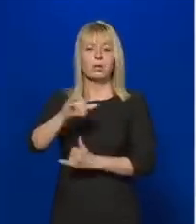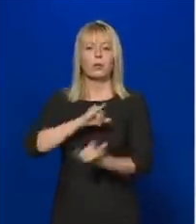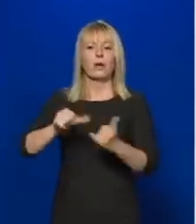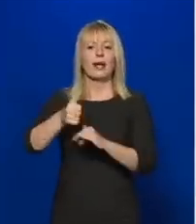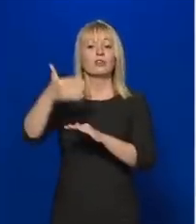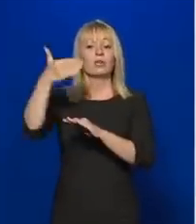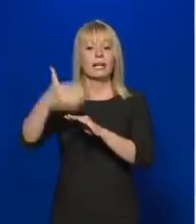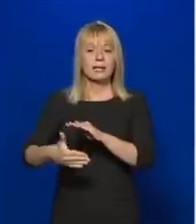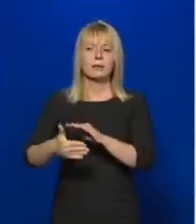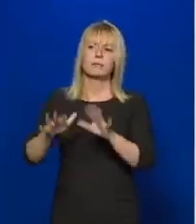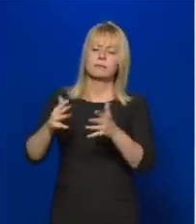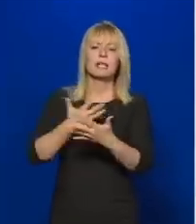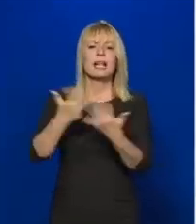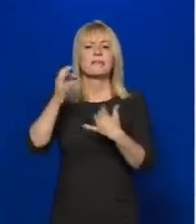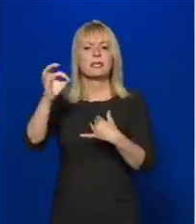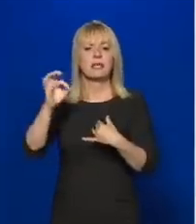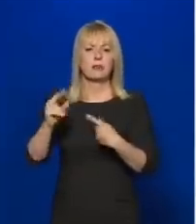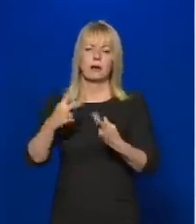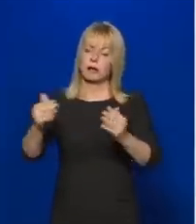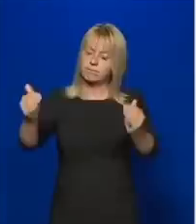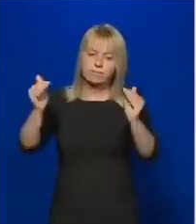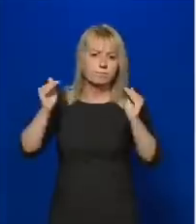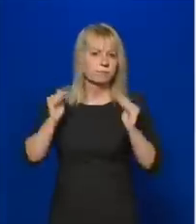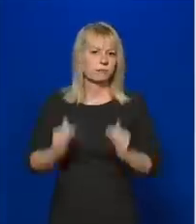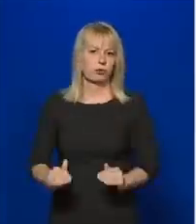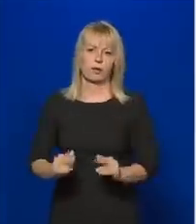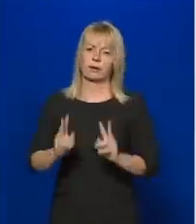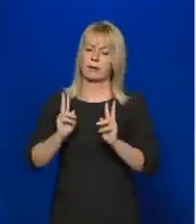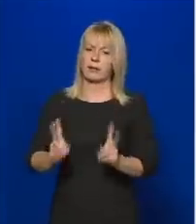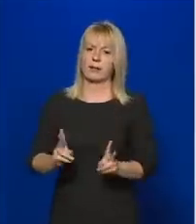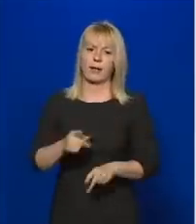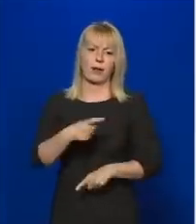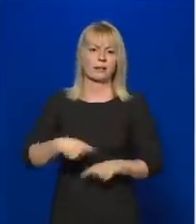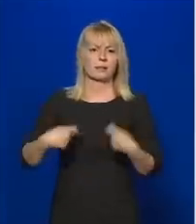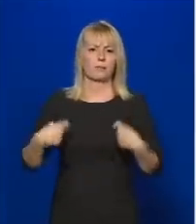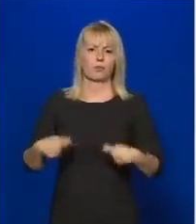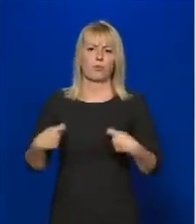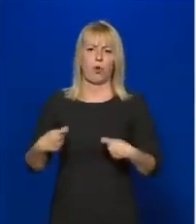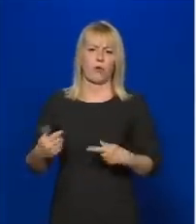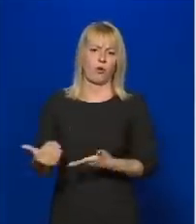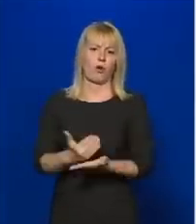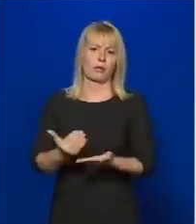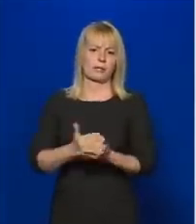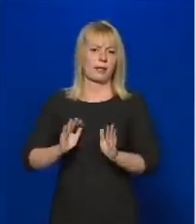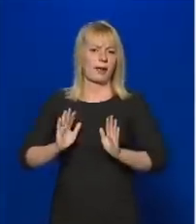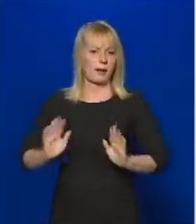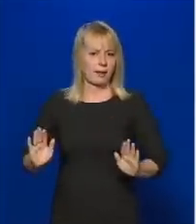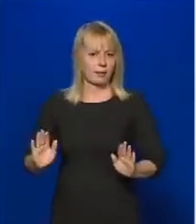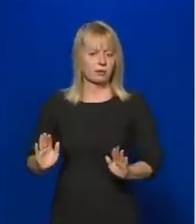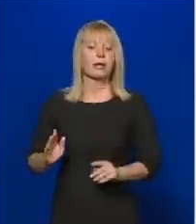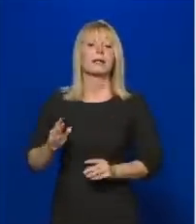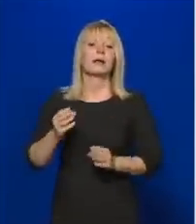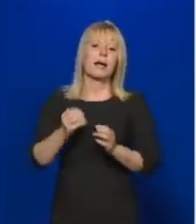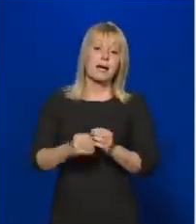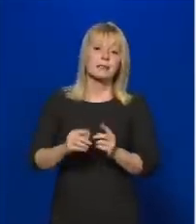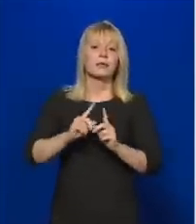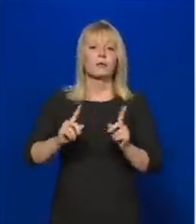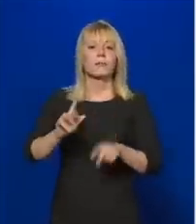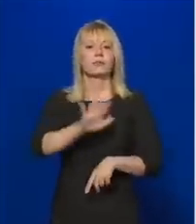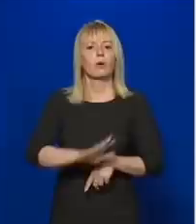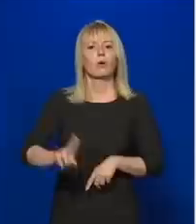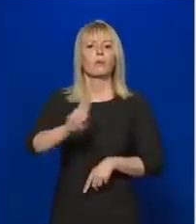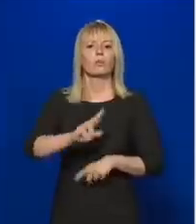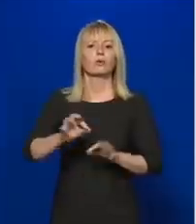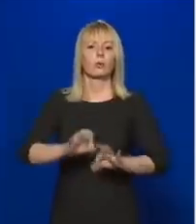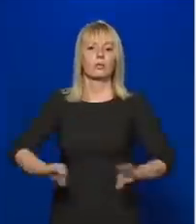kb. 90%-kal kell csökkenteni ezeknek a műanyagoknak a felhasználását, és ezért, ahogy más Európai Uniós